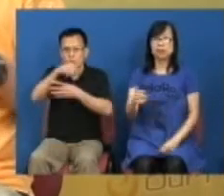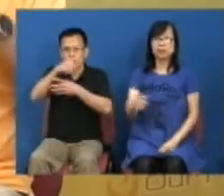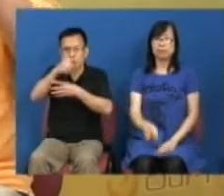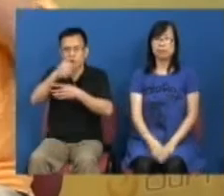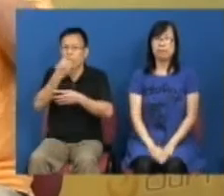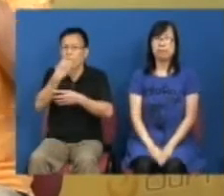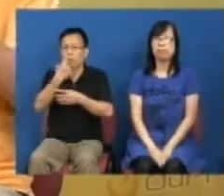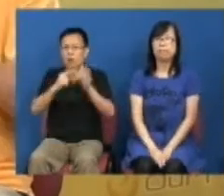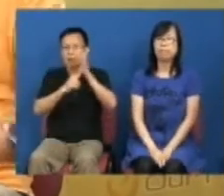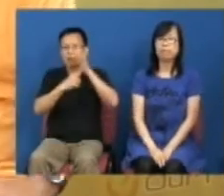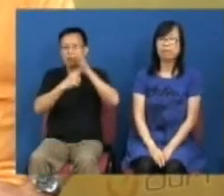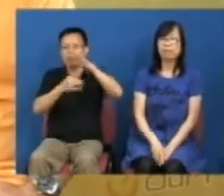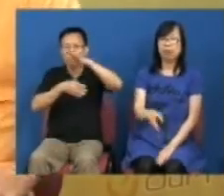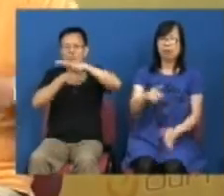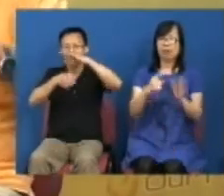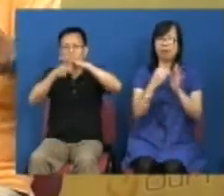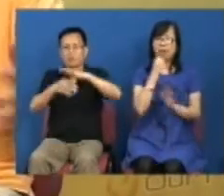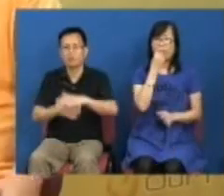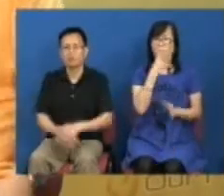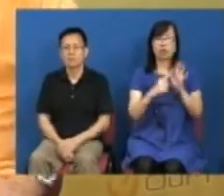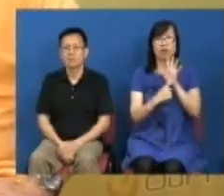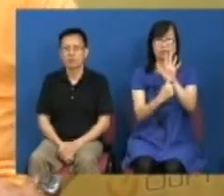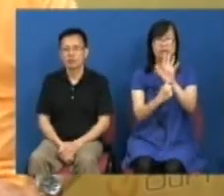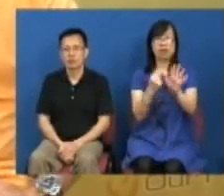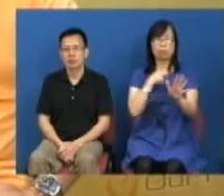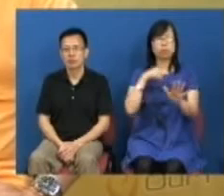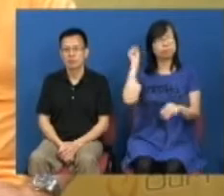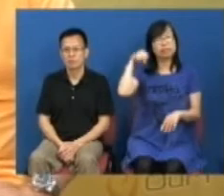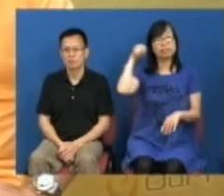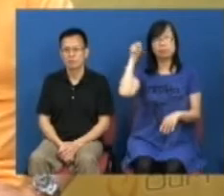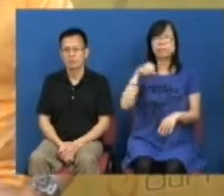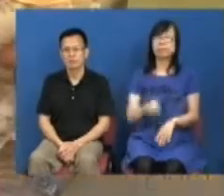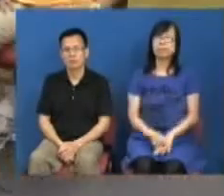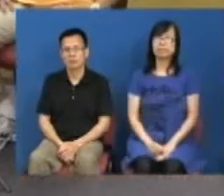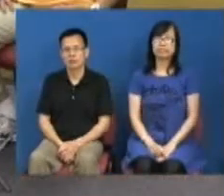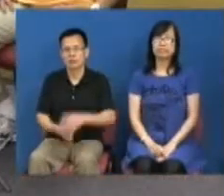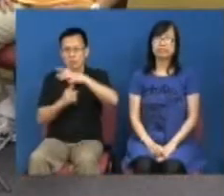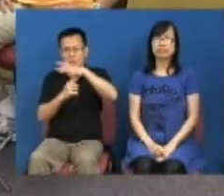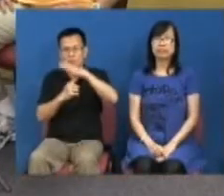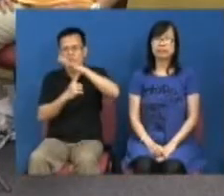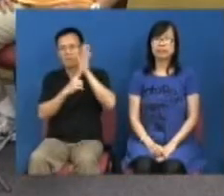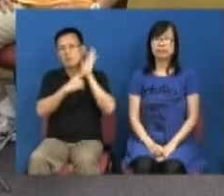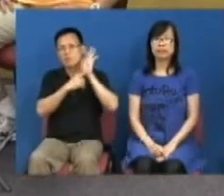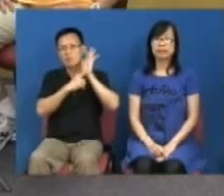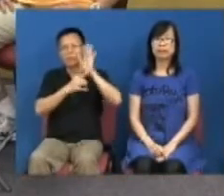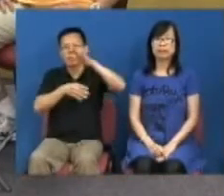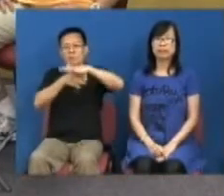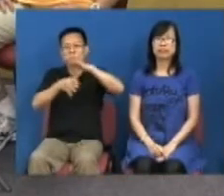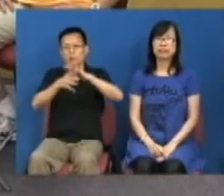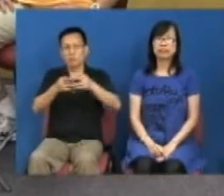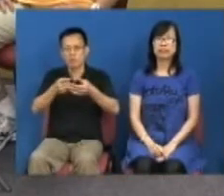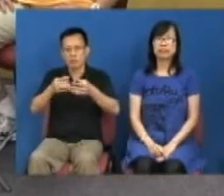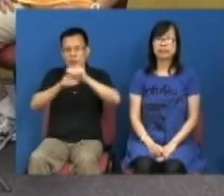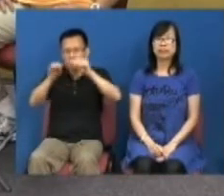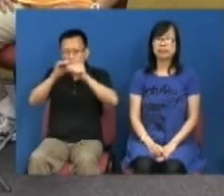单位这是示范单位我同意这是示意示范单位很多时候都是整得很漂亮